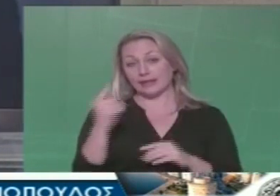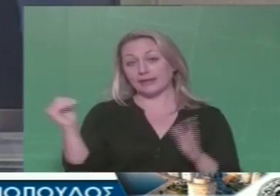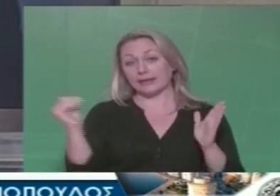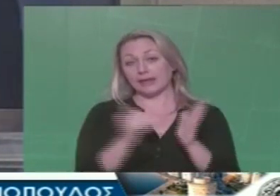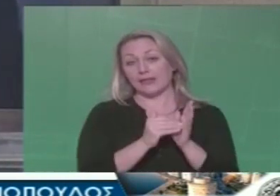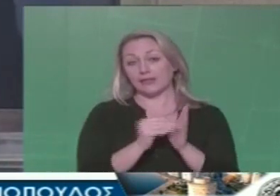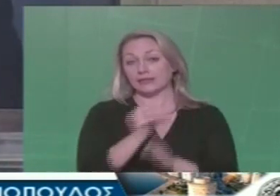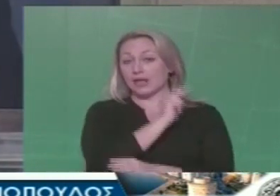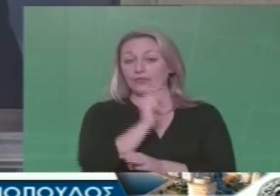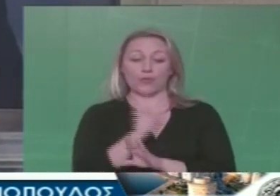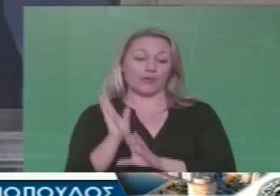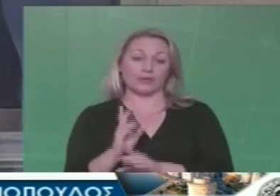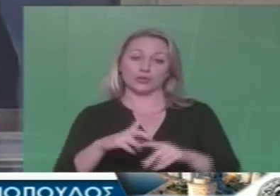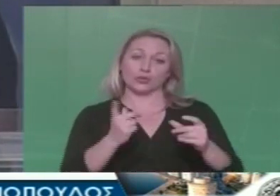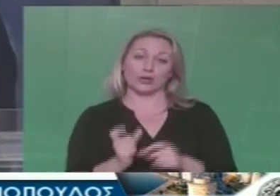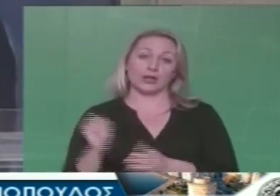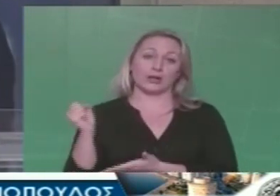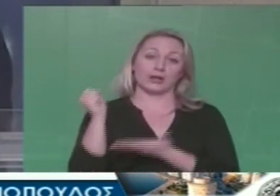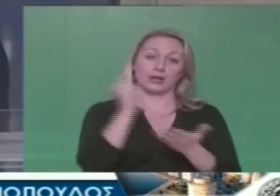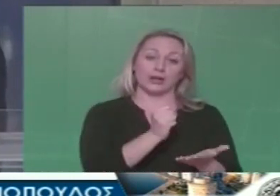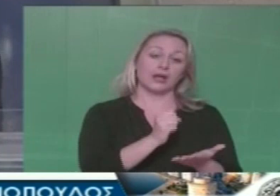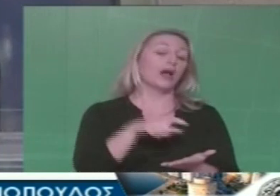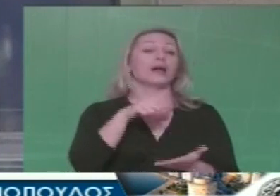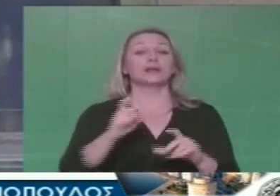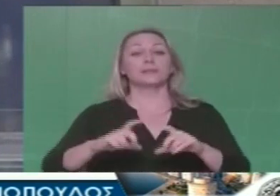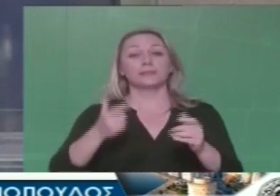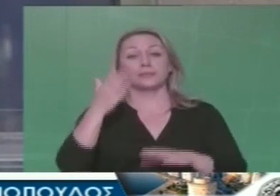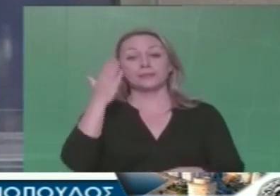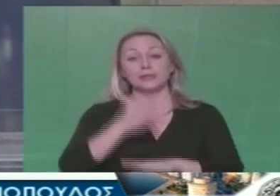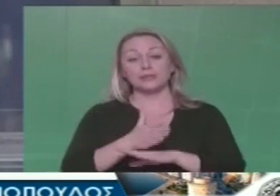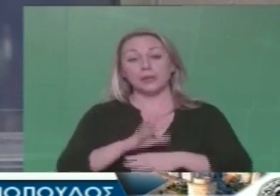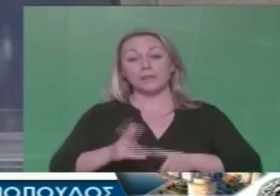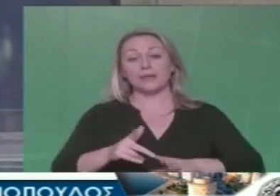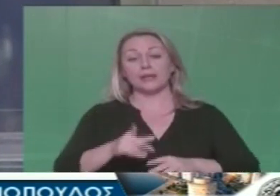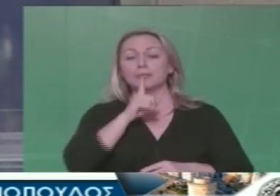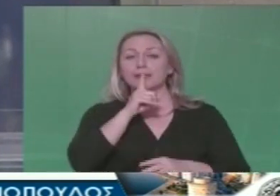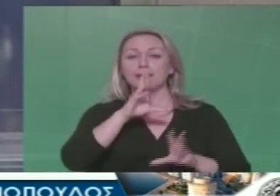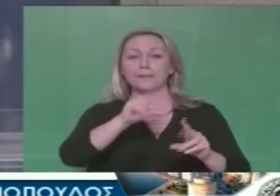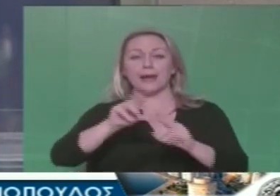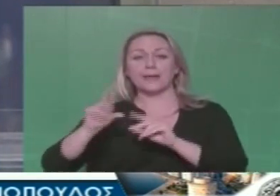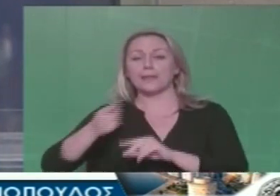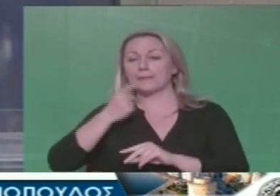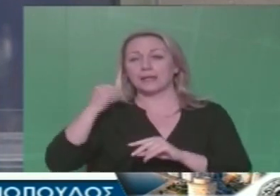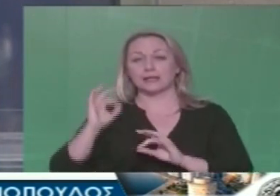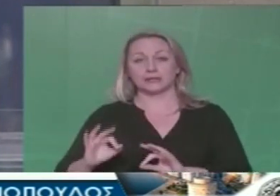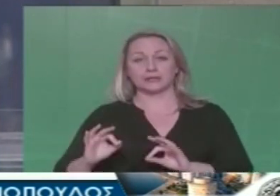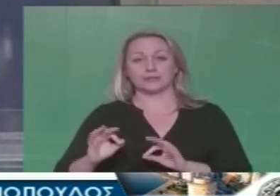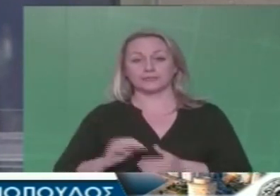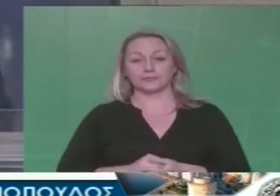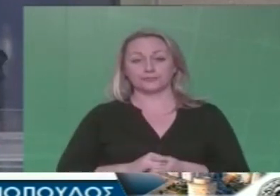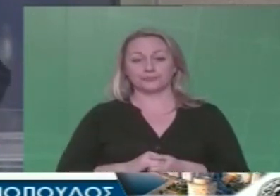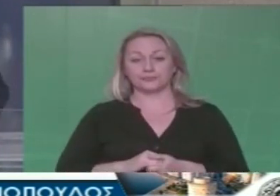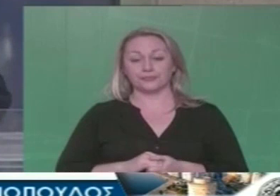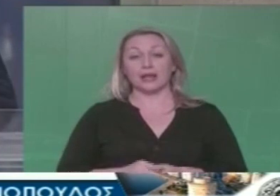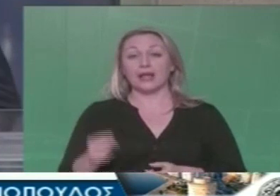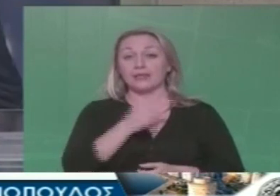ευρώ. Ενώ για τη μίστοση σχολείων δίνονται περίπου παραμένουν στα ίδια ποσά με τα περσινά. Για τα